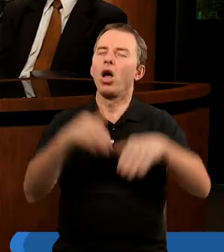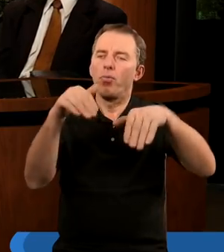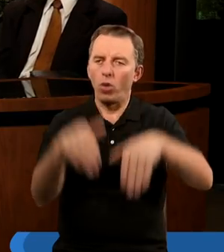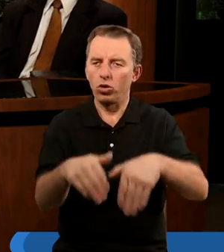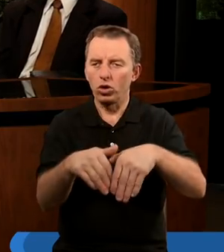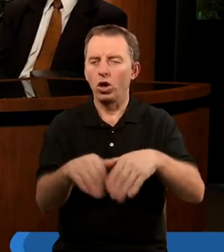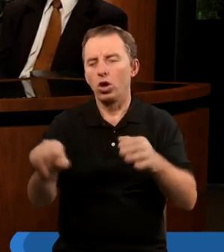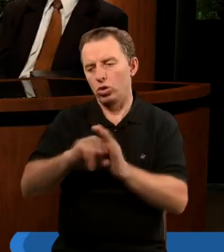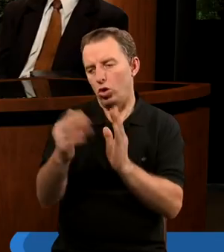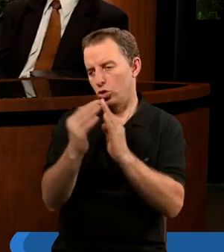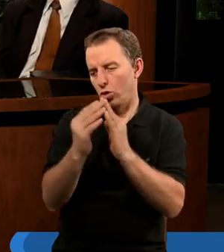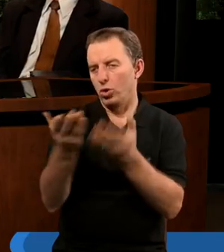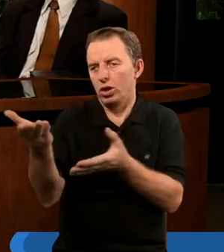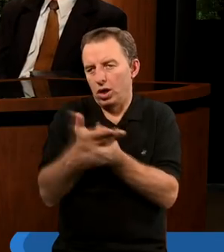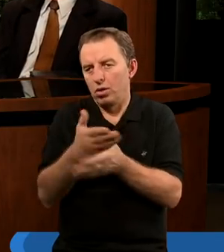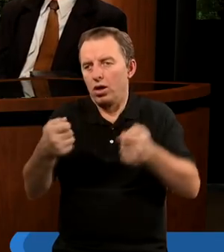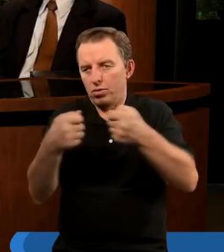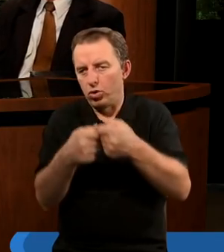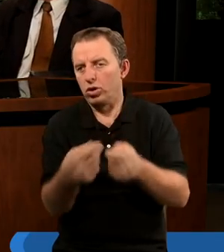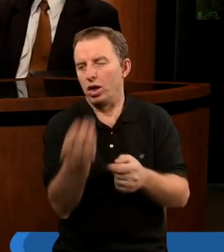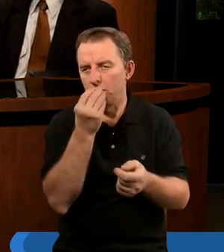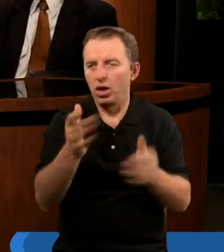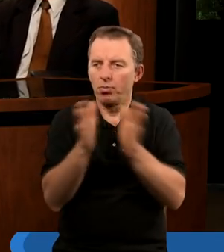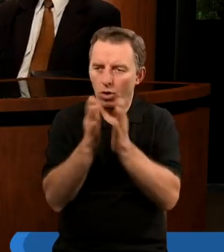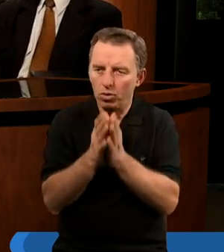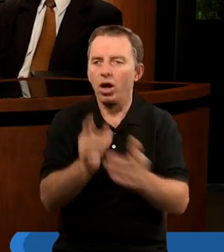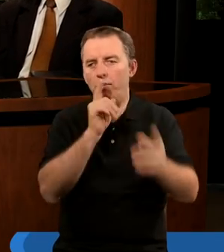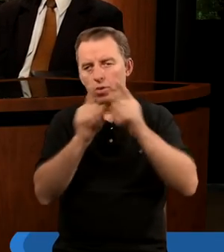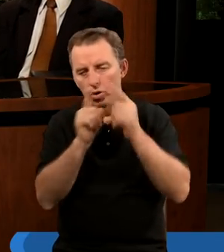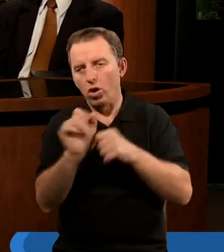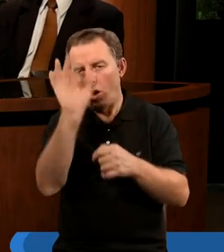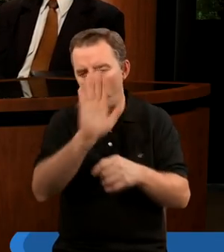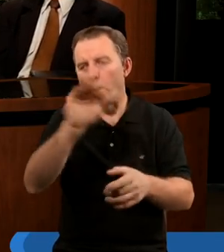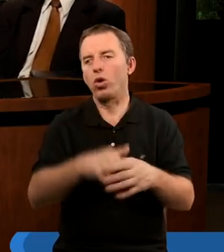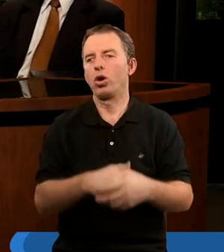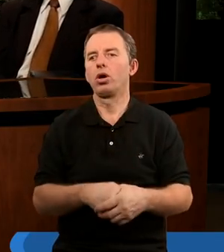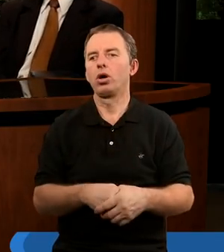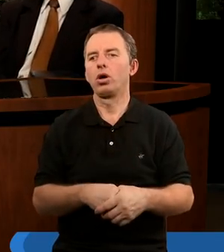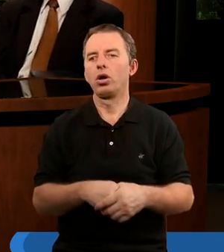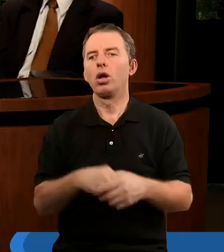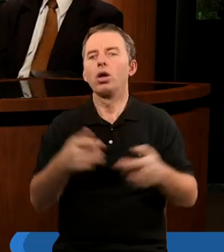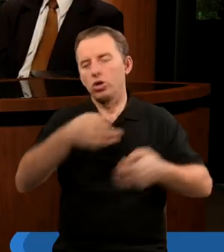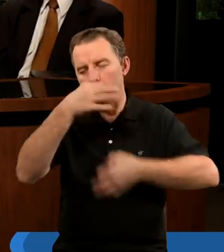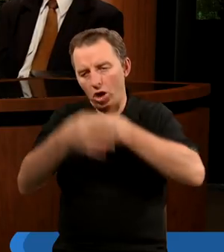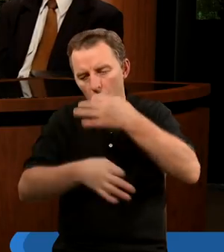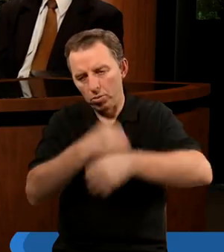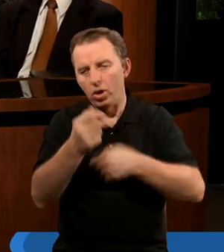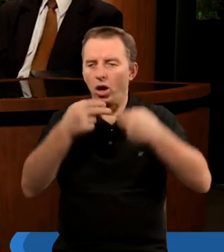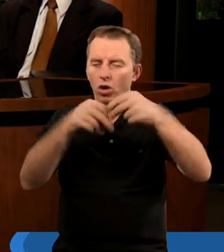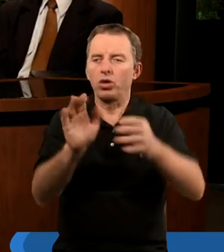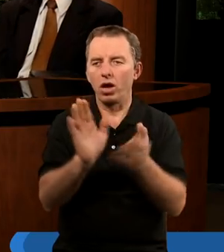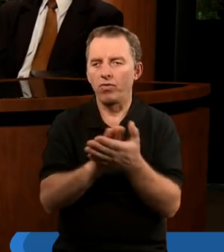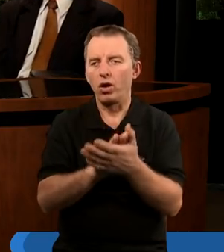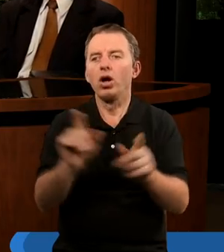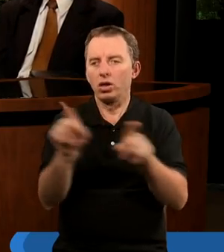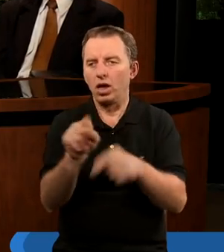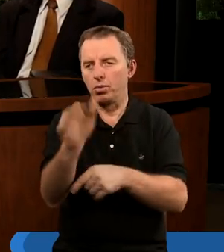można kogoś do domu zaprosić, żeby coś wspólnie zjeść, pomodlić się, porozmawiać o Bogu, nawet zaśpiewać, oddać